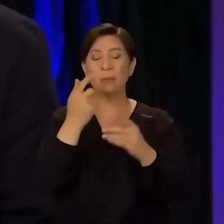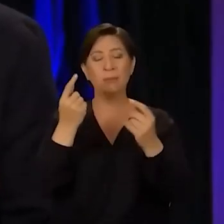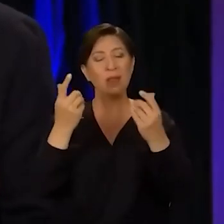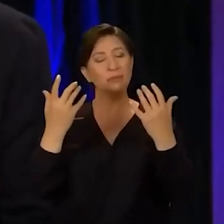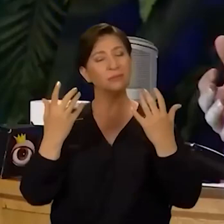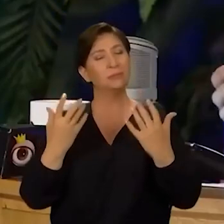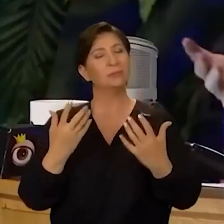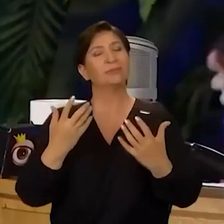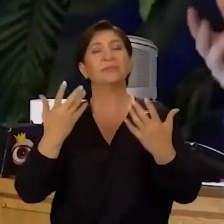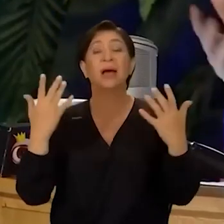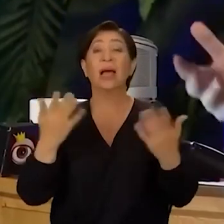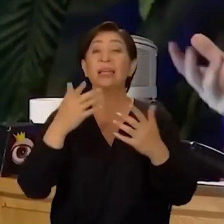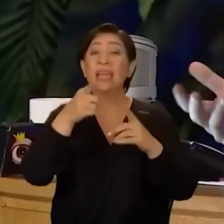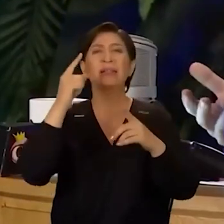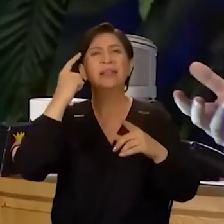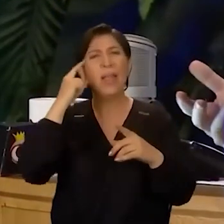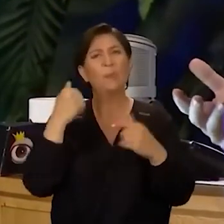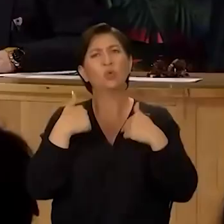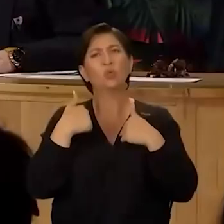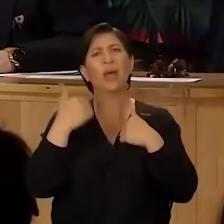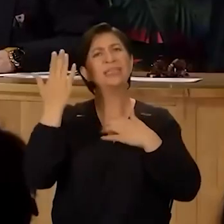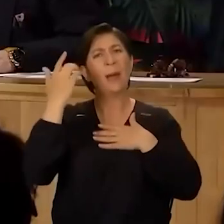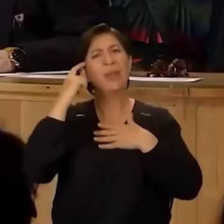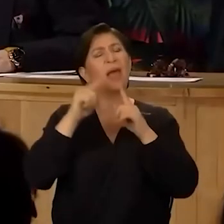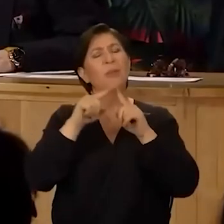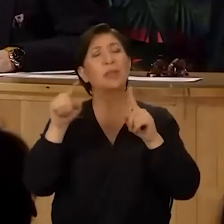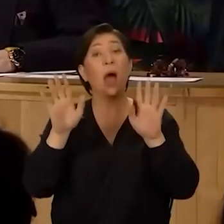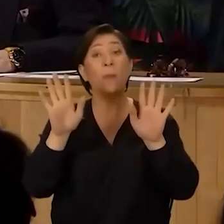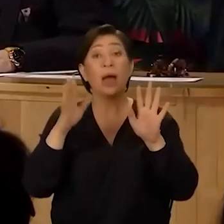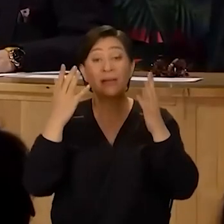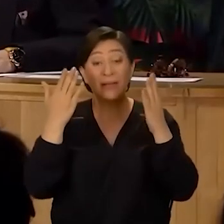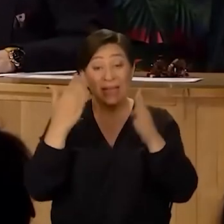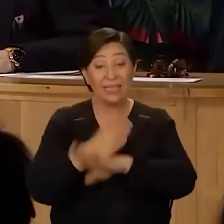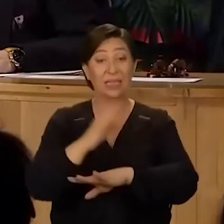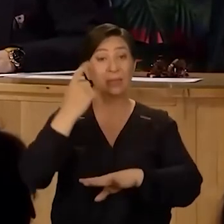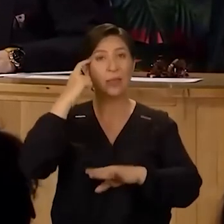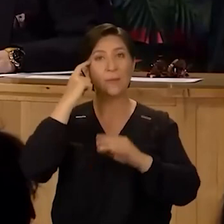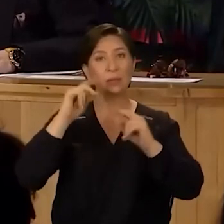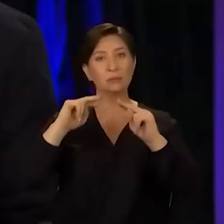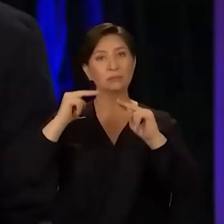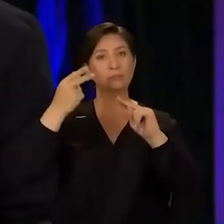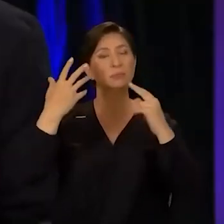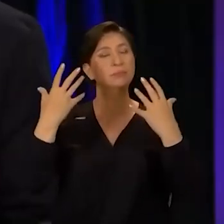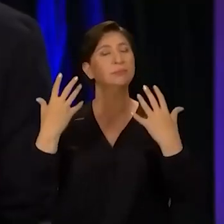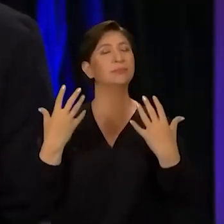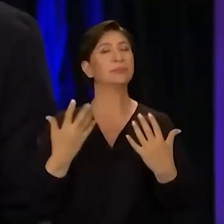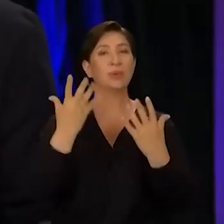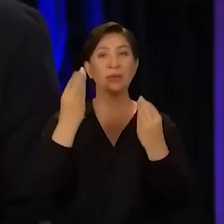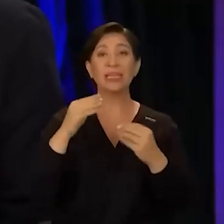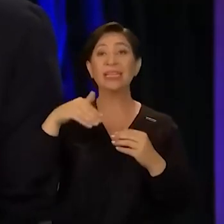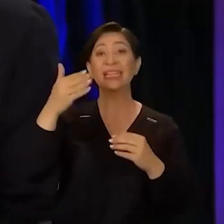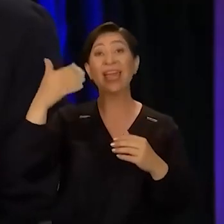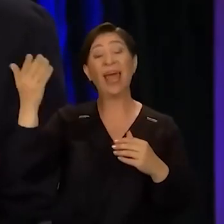olgunlaştı. Yani sen artık tahmin ediyordun bunu eskiden beri ama hakikaten o tahmin ettiğim yere geliyorsun. Yani diğer